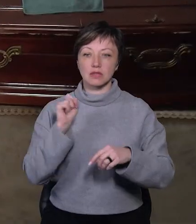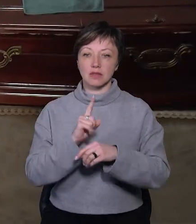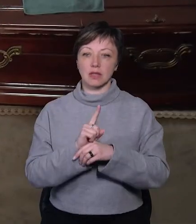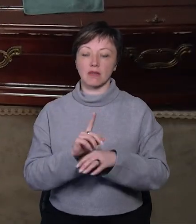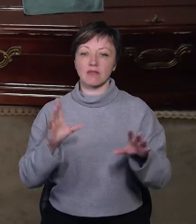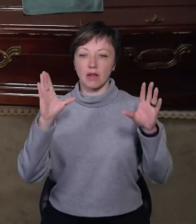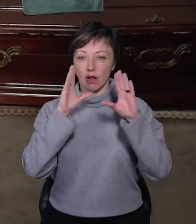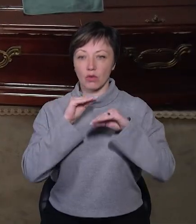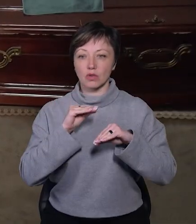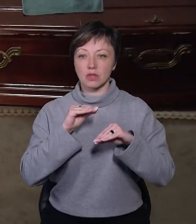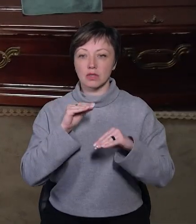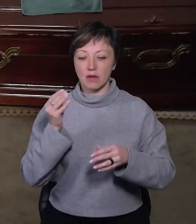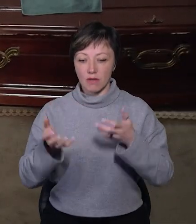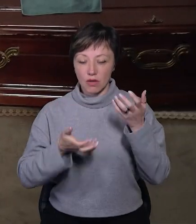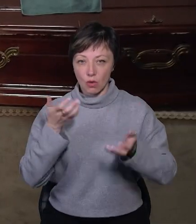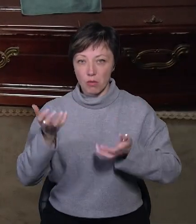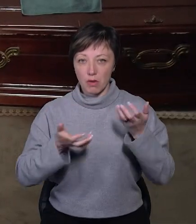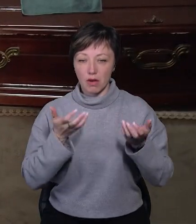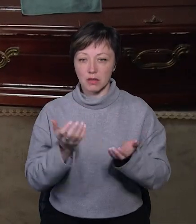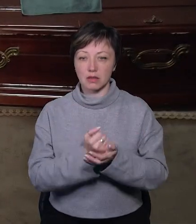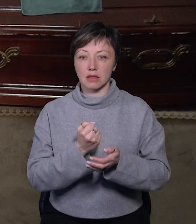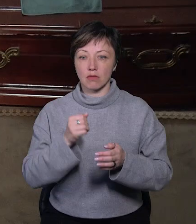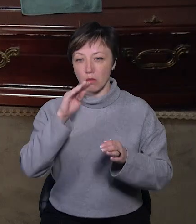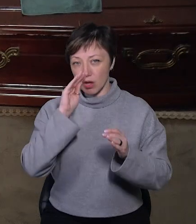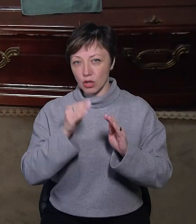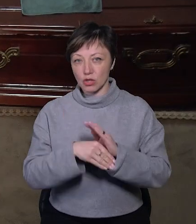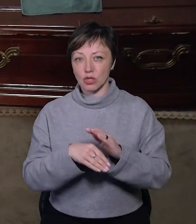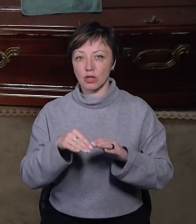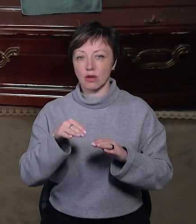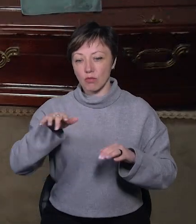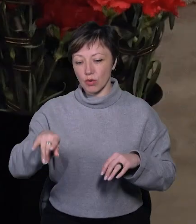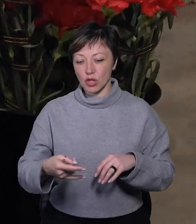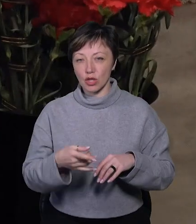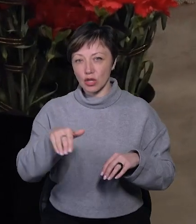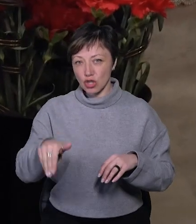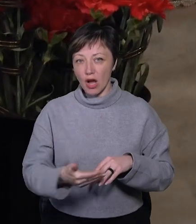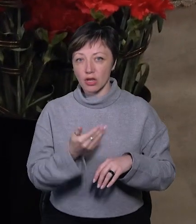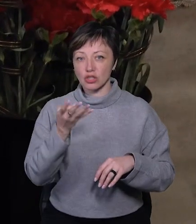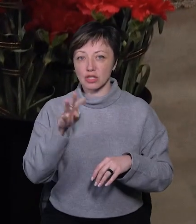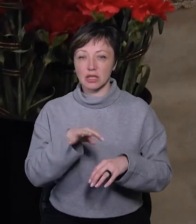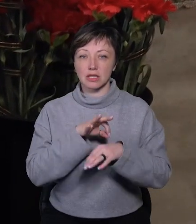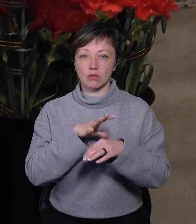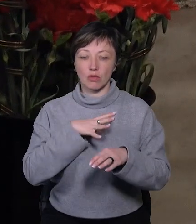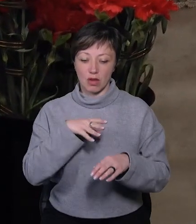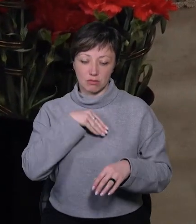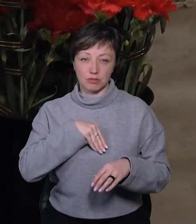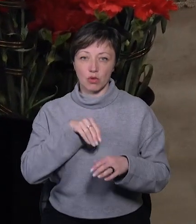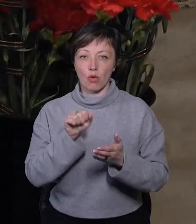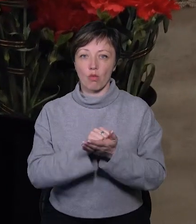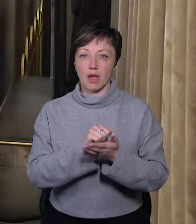Вдалося відкопати з дінтажа чотири тіла. При ньому були документи,